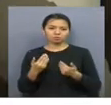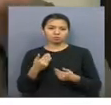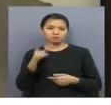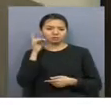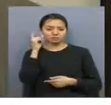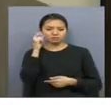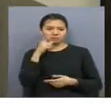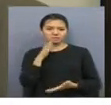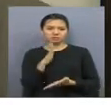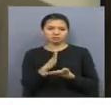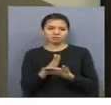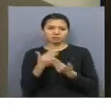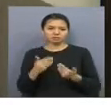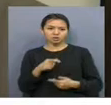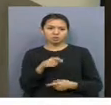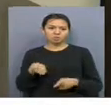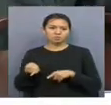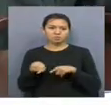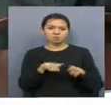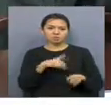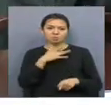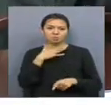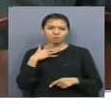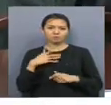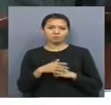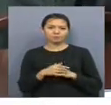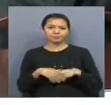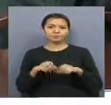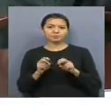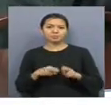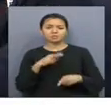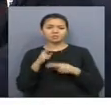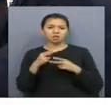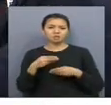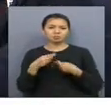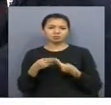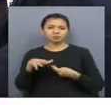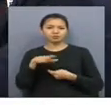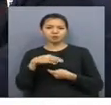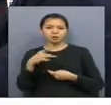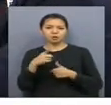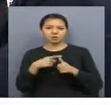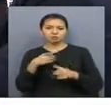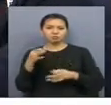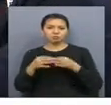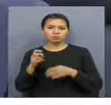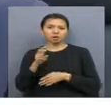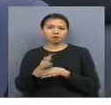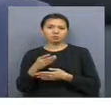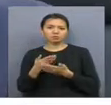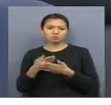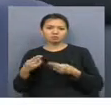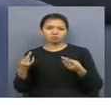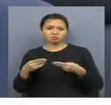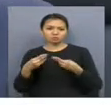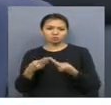қабарымыз, енді адамдар көшіп кетуде. Мамандар арыз берушіге барлық ауылдықтарын атынан сотқа жүгінуге кенес береді.